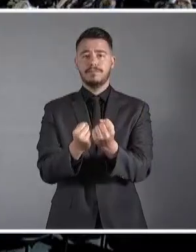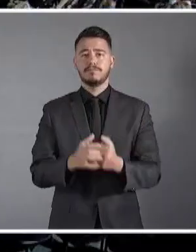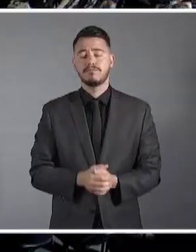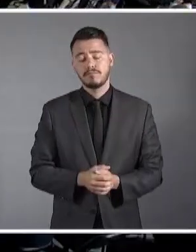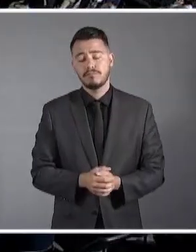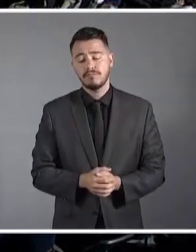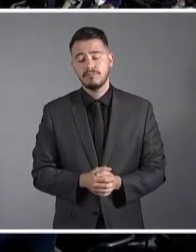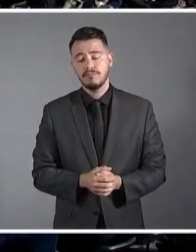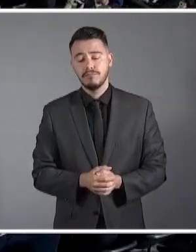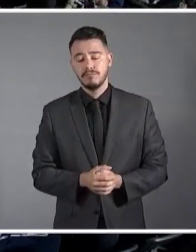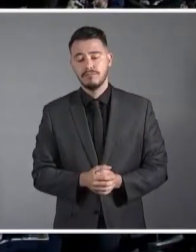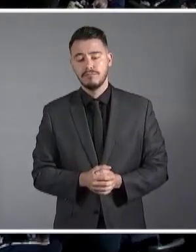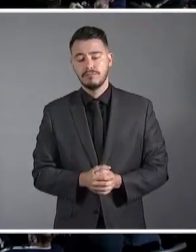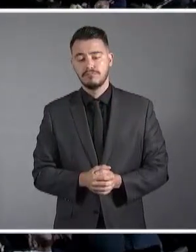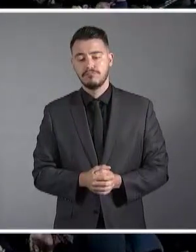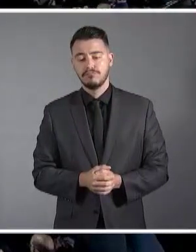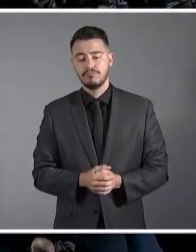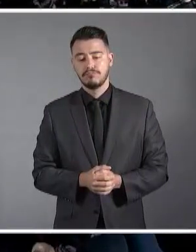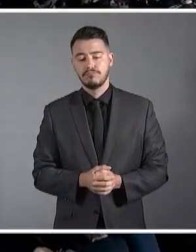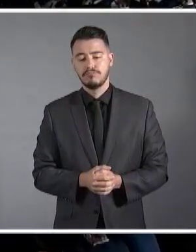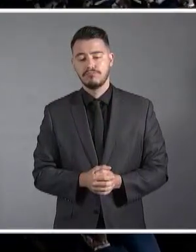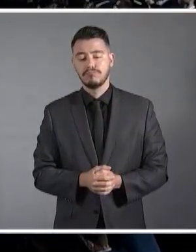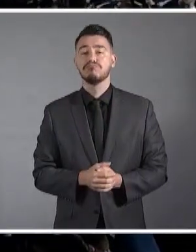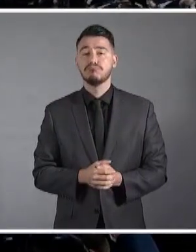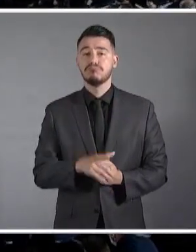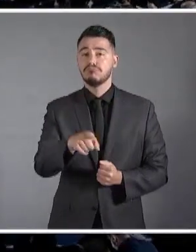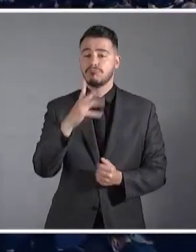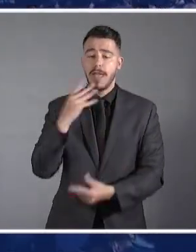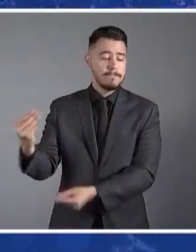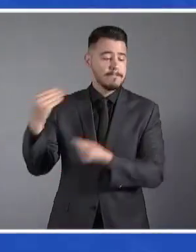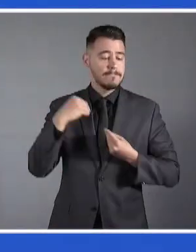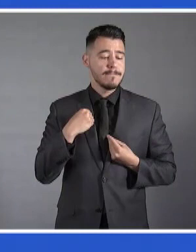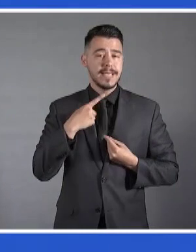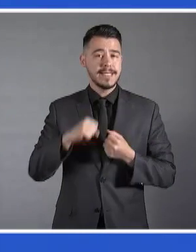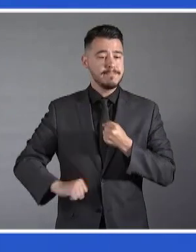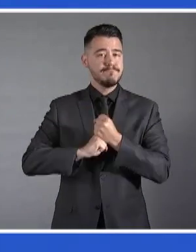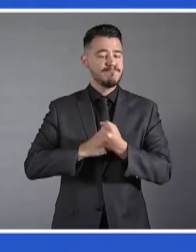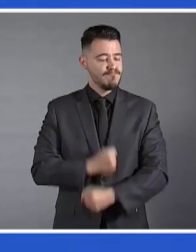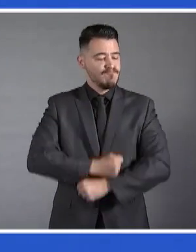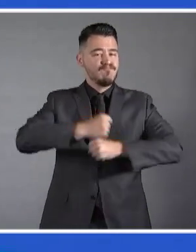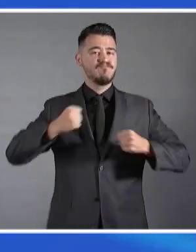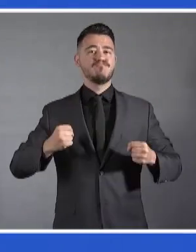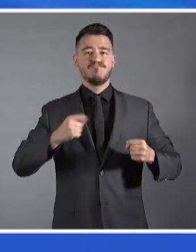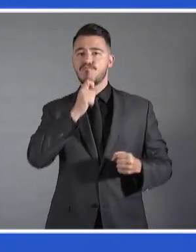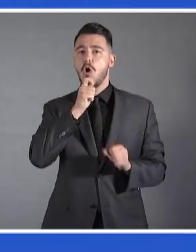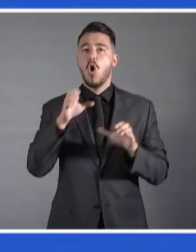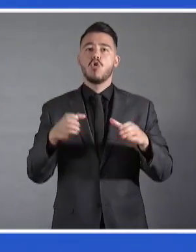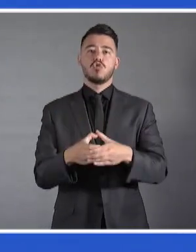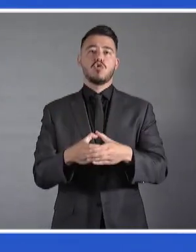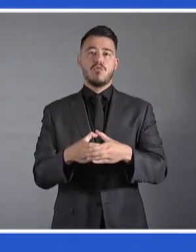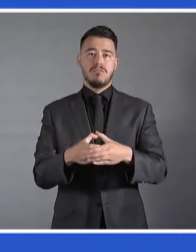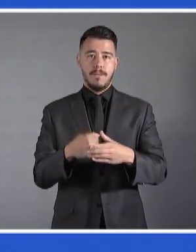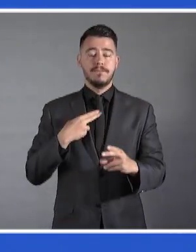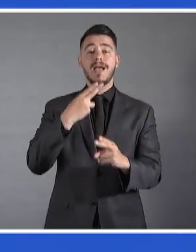σταθμός, βεβαίως για την ενίσχυση της παραταξής μας, την επικαιροποίηση των αξιών και των ιδεών